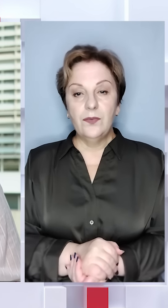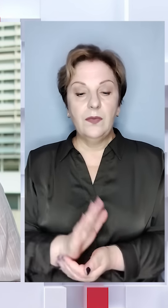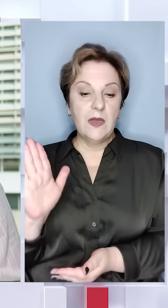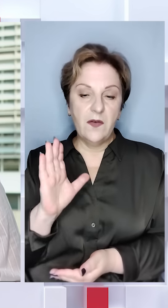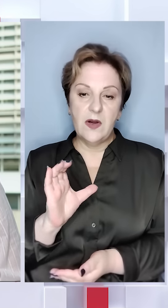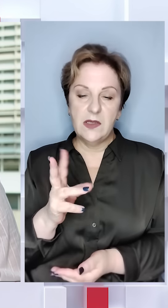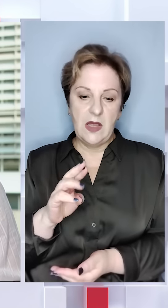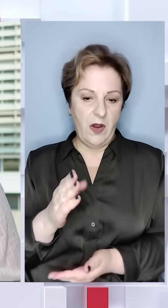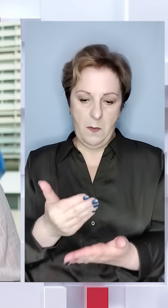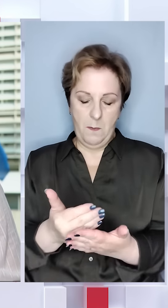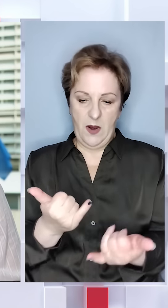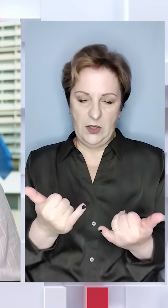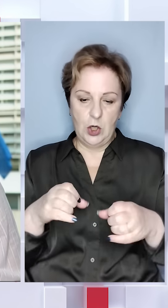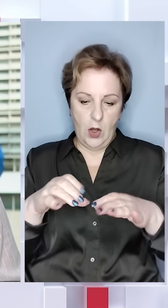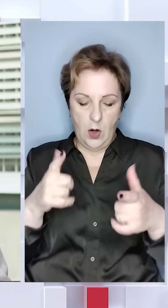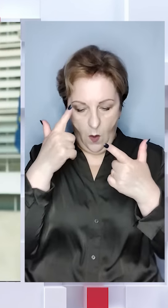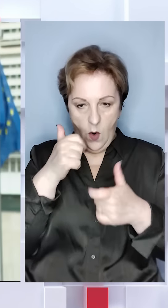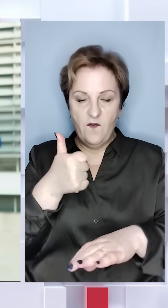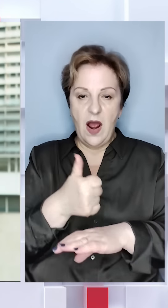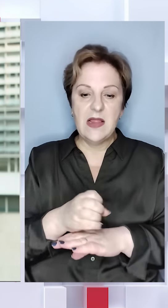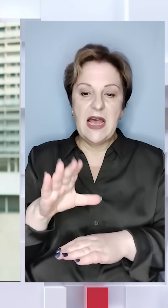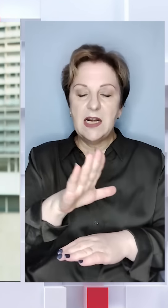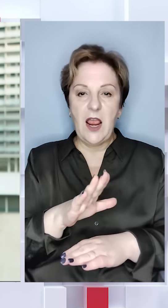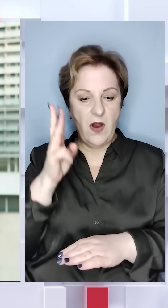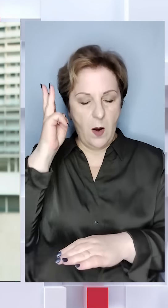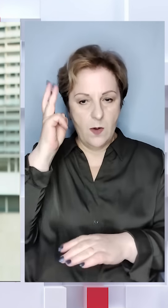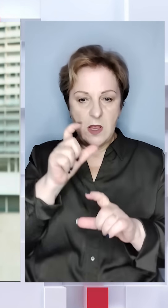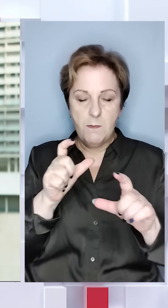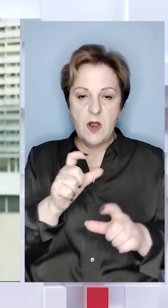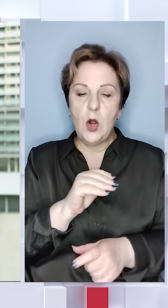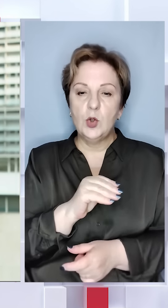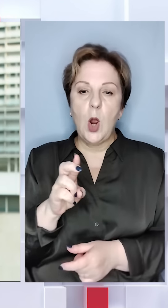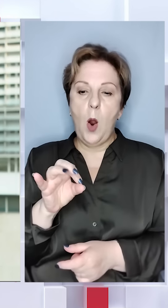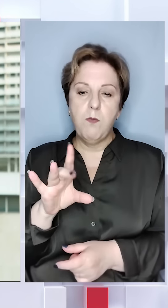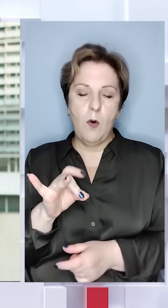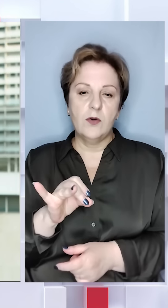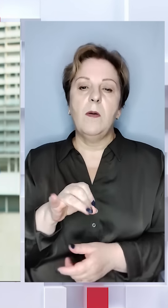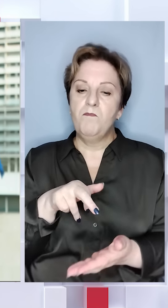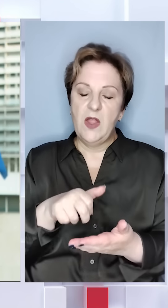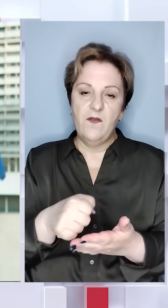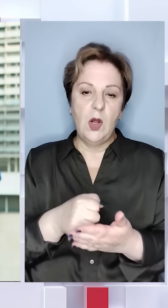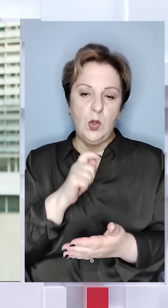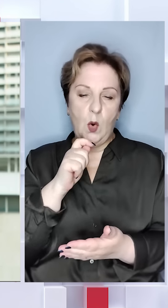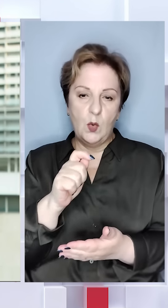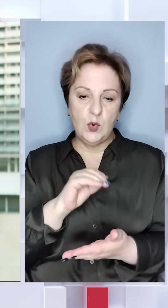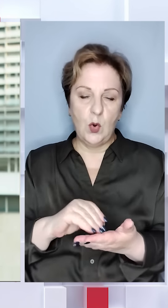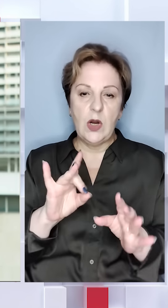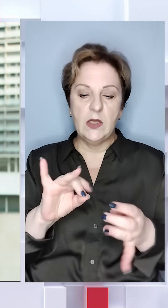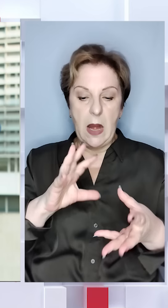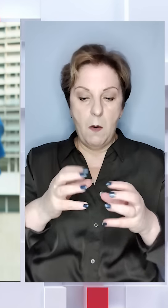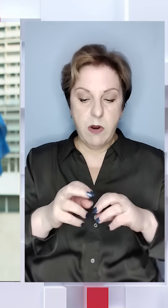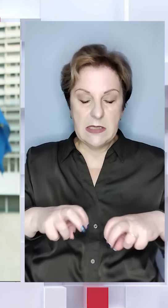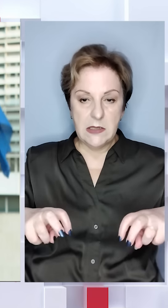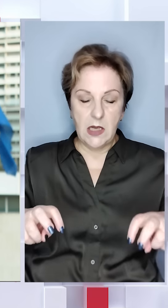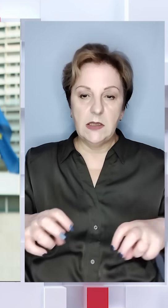Вітаю, свято. Буквально щойно рішення оголосив глава європейської дипломатії. Жозе Борель традиційно вийшов до журналістів розповідати про